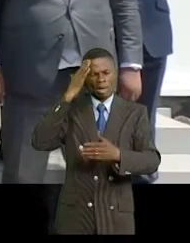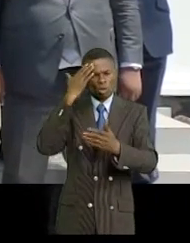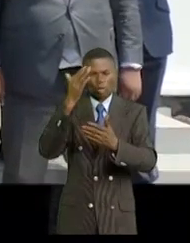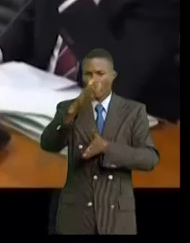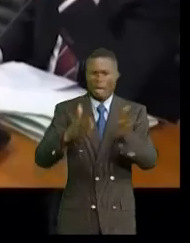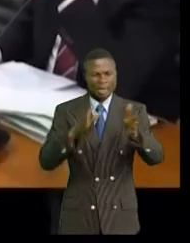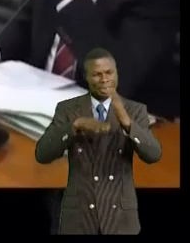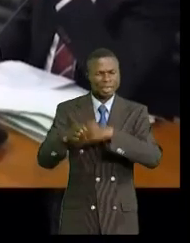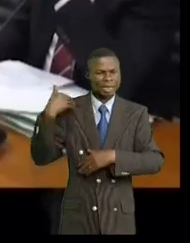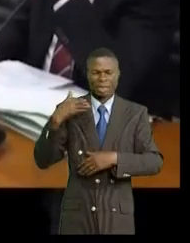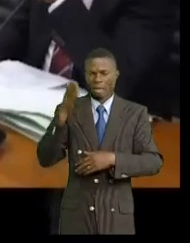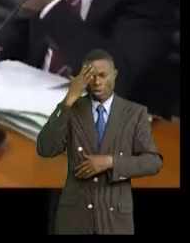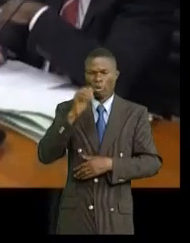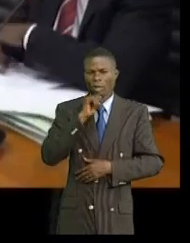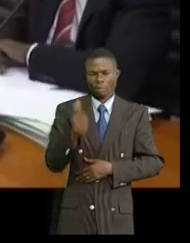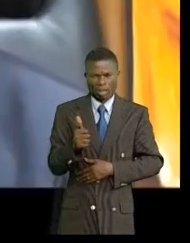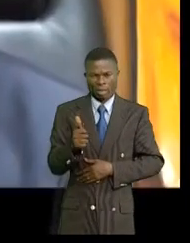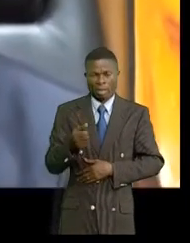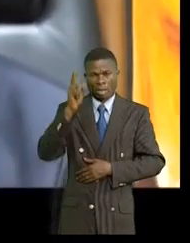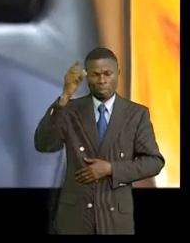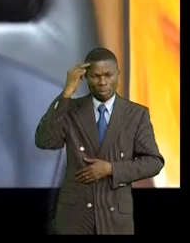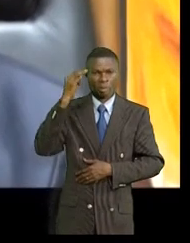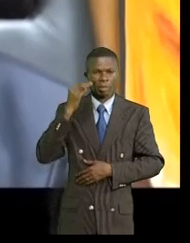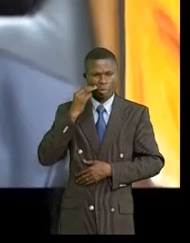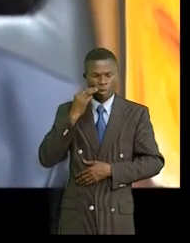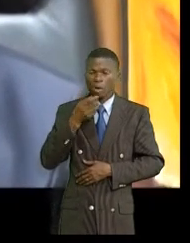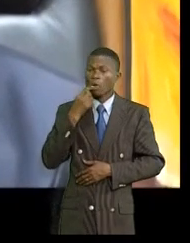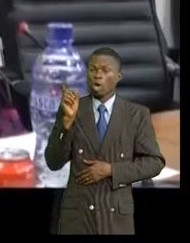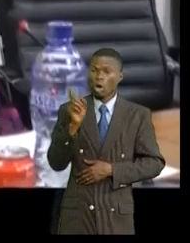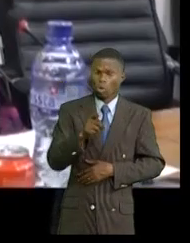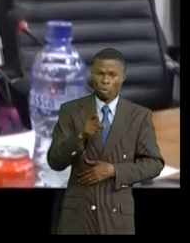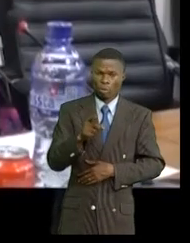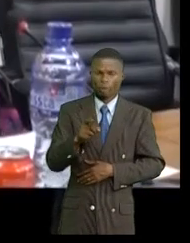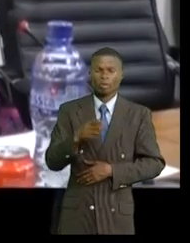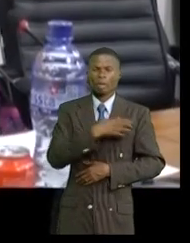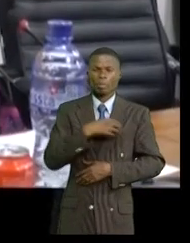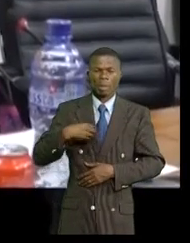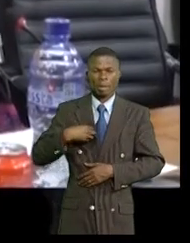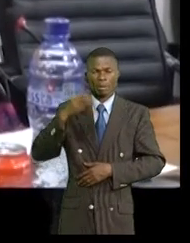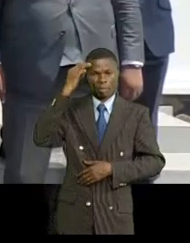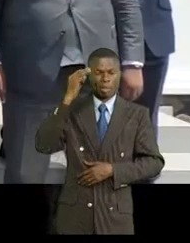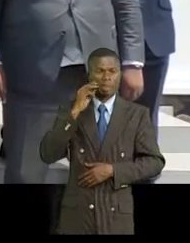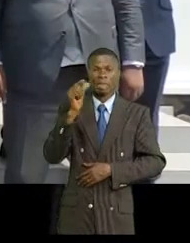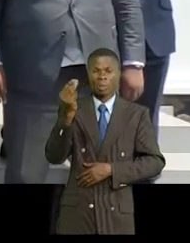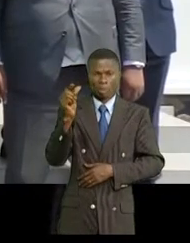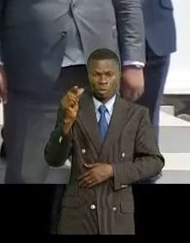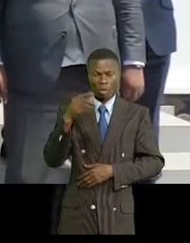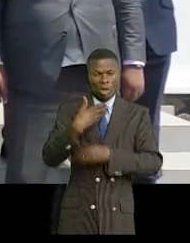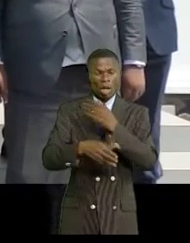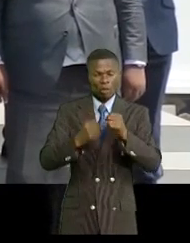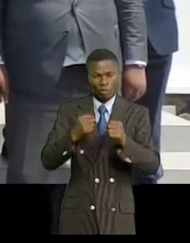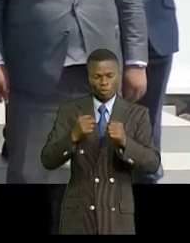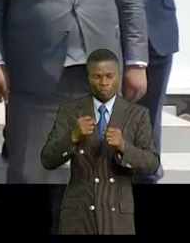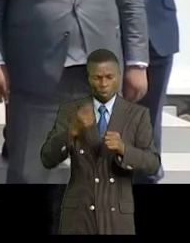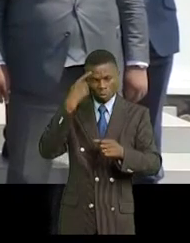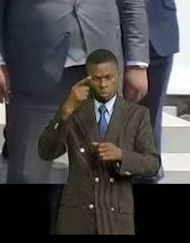de notre pays. Et le Premier ministre a donné des instructions à Madame le ministre de Mines pour qu'un effort soit fait de